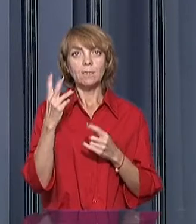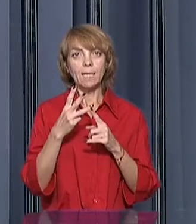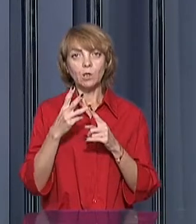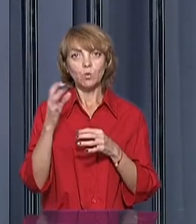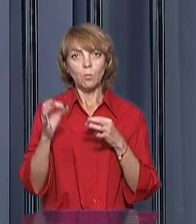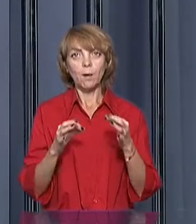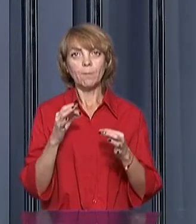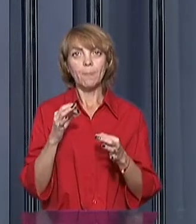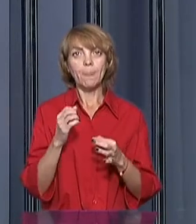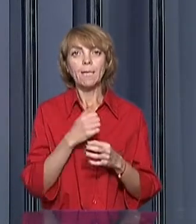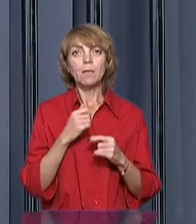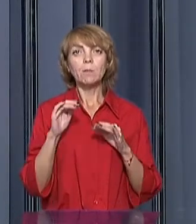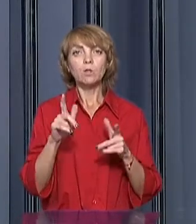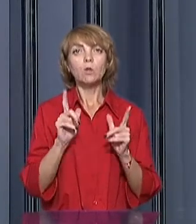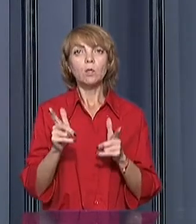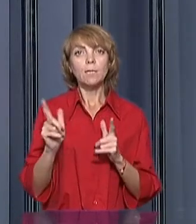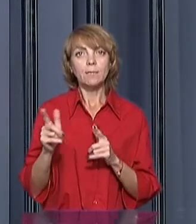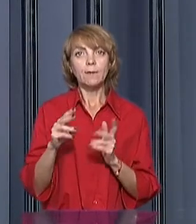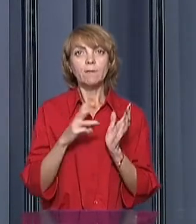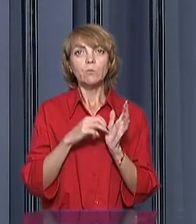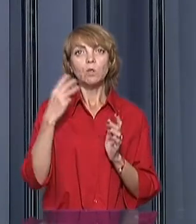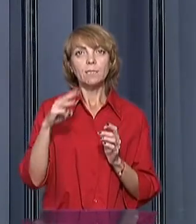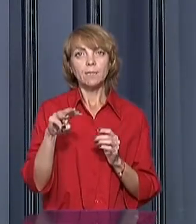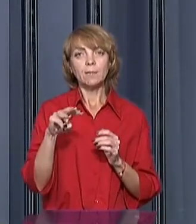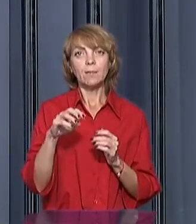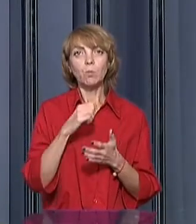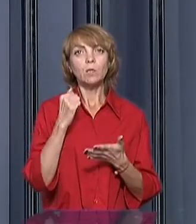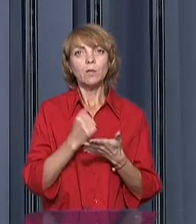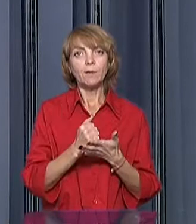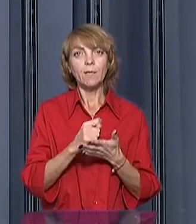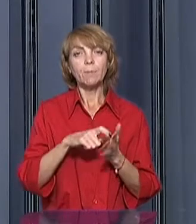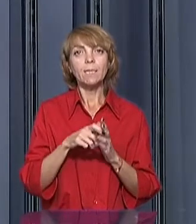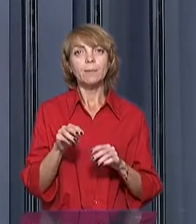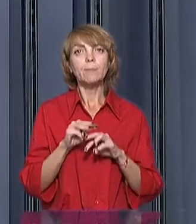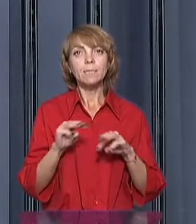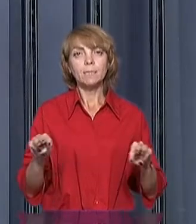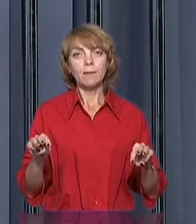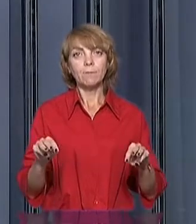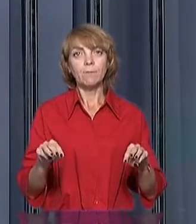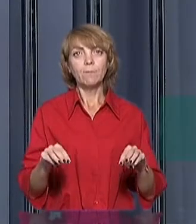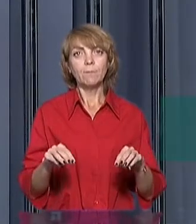Насправді, сгласно 830-й постановління Кабінету міністрів,